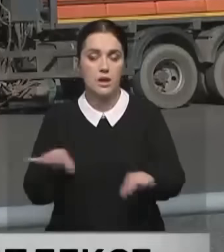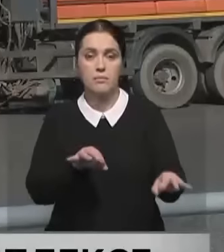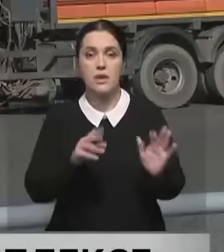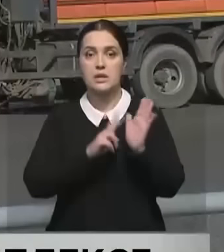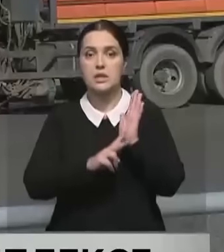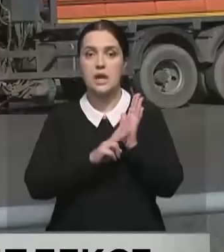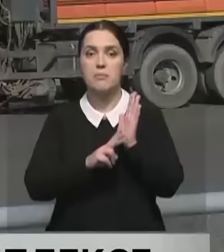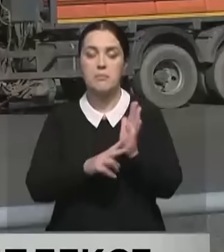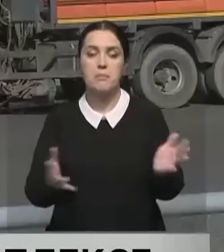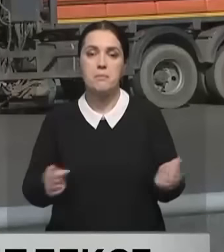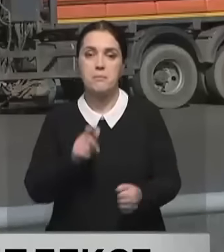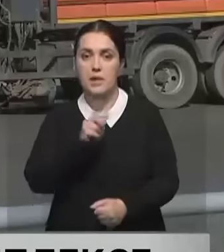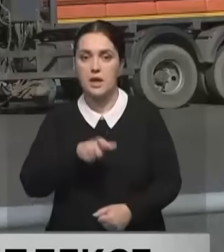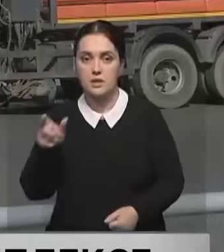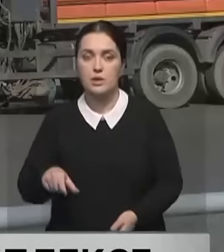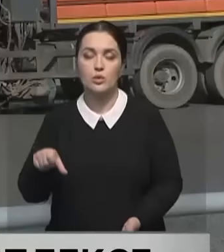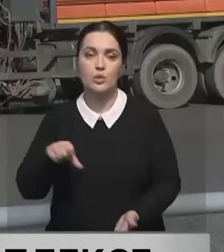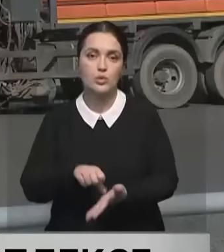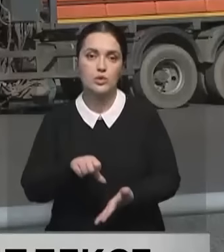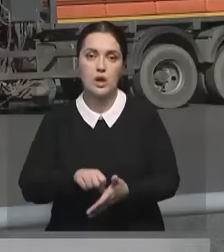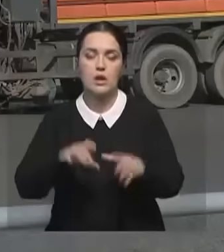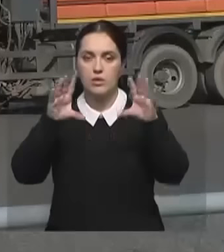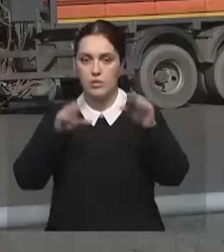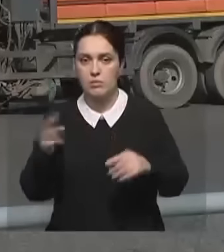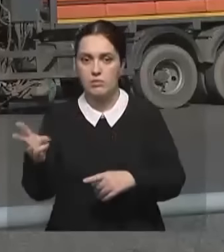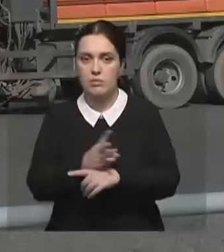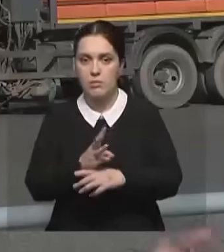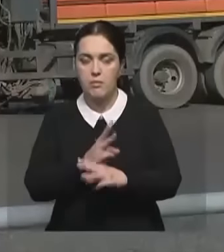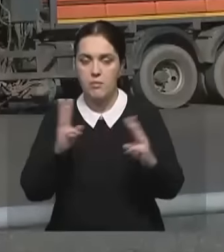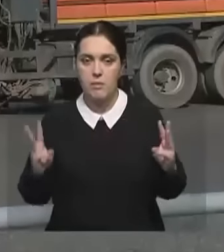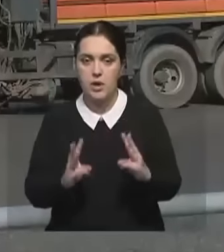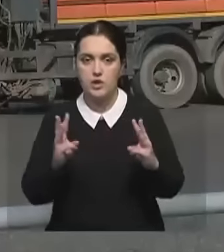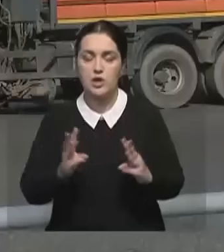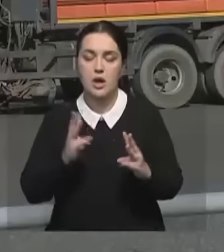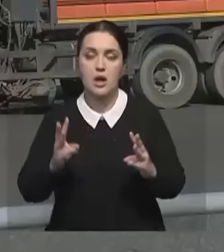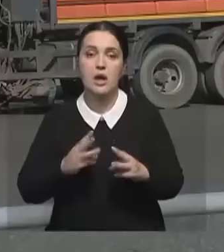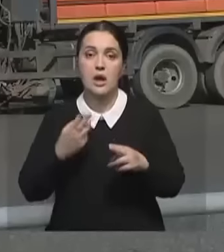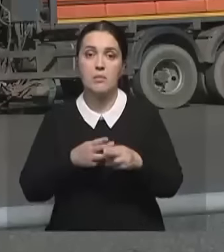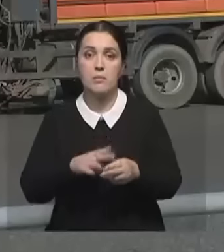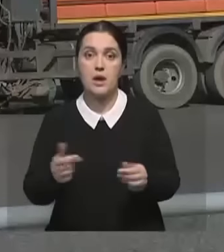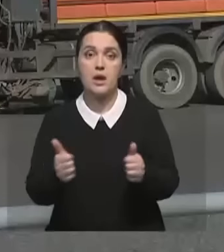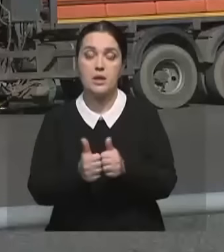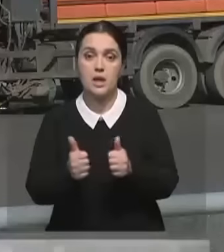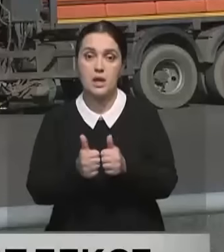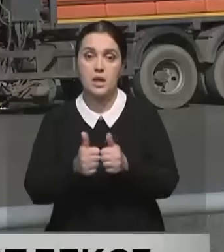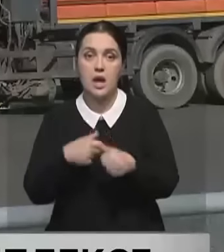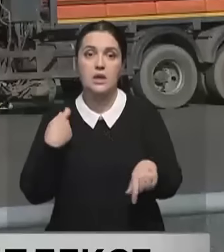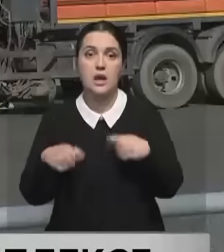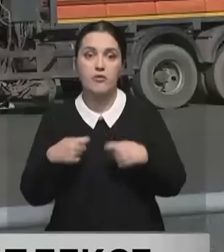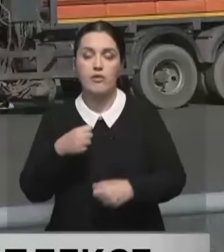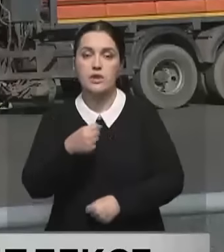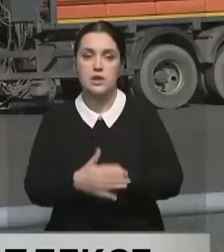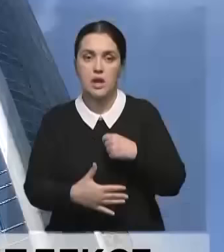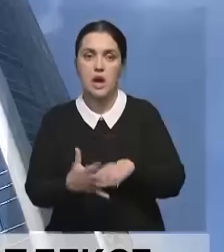спасателей сегодня принимали участие в ликвидации пожара в одном из ЖК столицы, прямо неподалеку от торгового центра